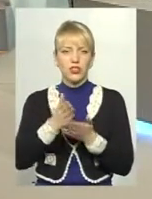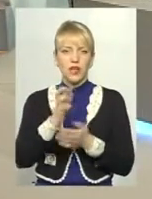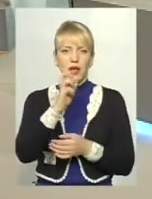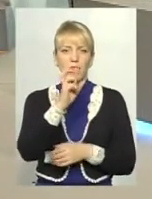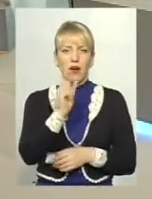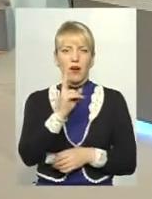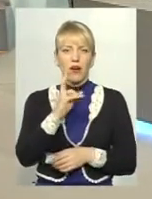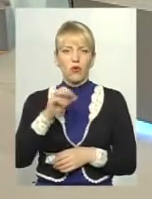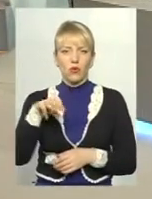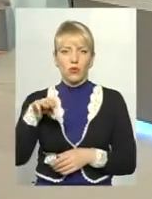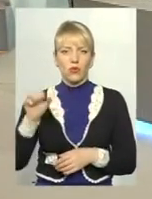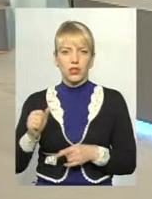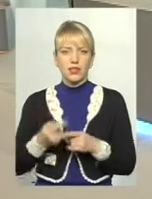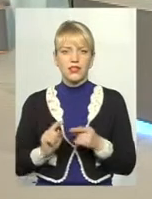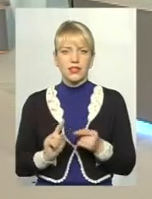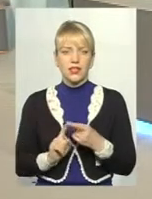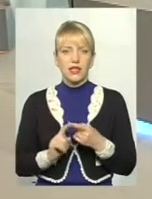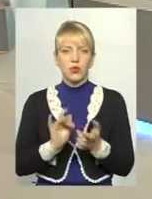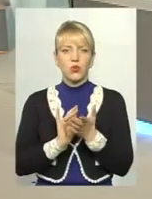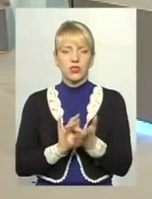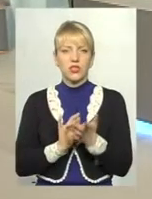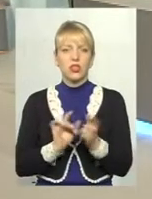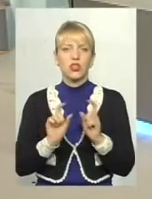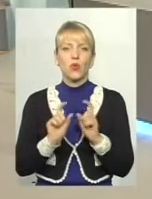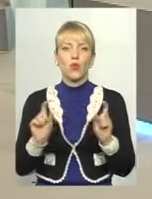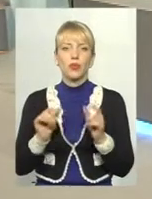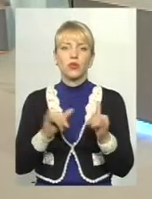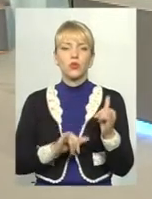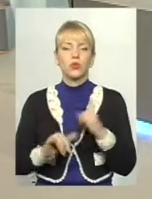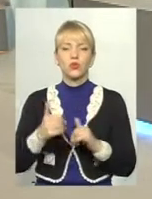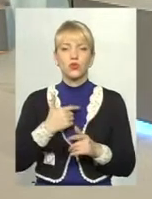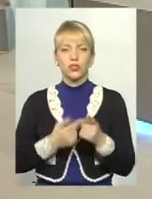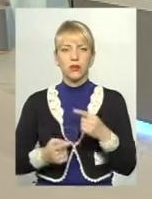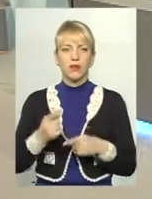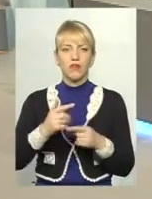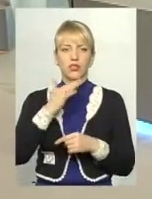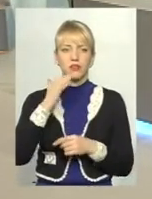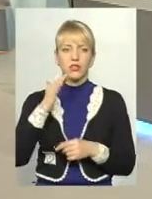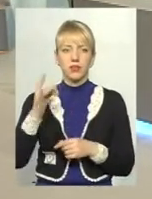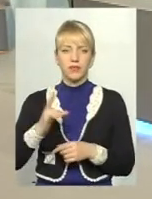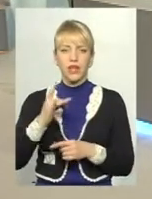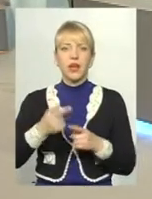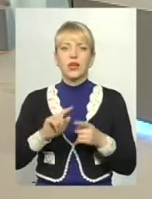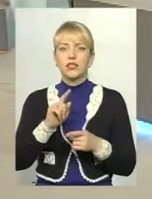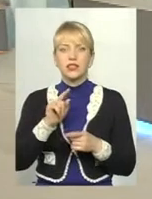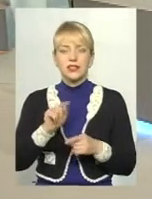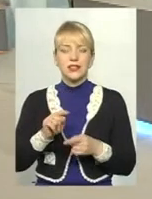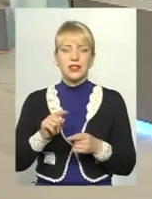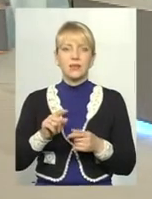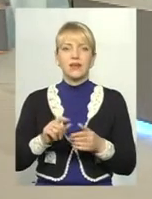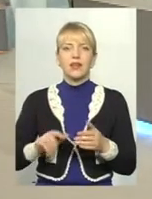туристичних об'єктів, куди хочеться повернутися ще не раз. Тобто ці краєвиди є